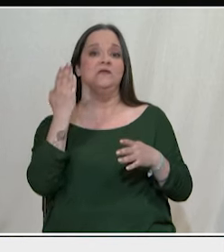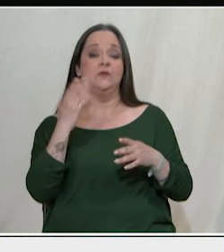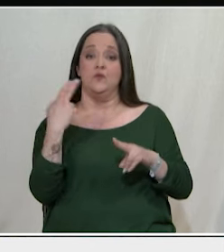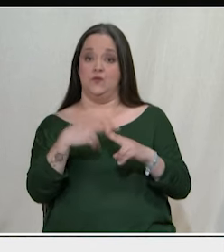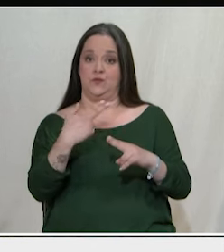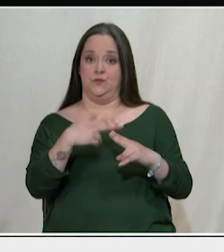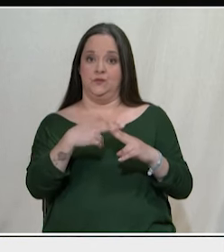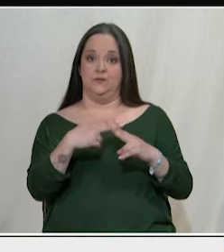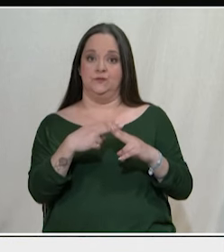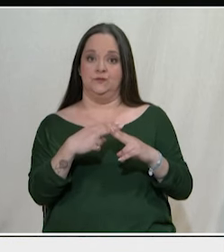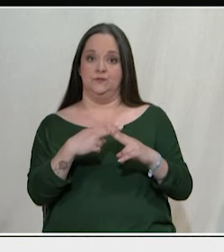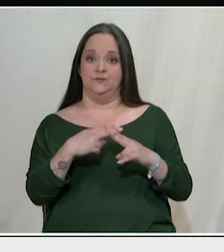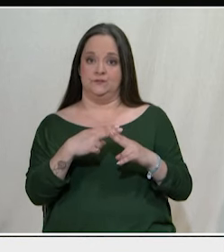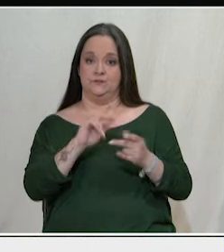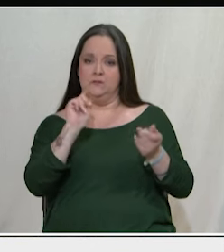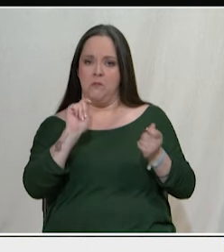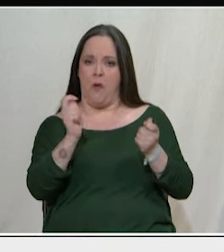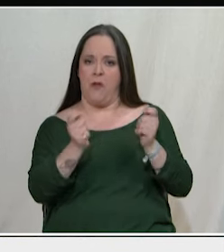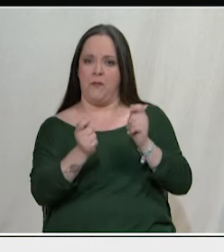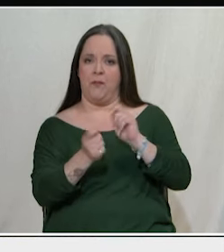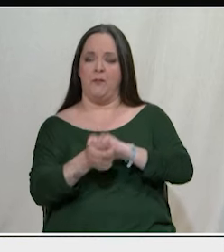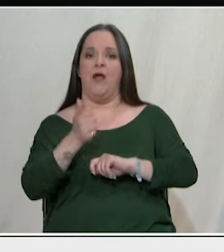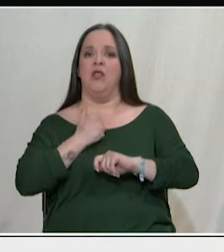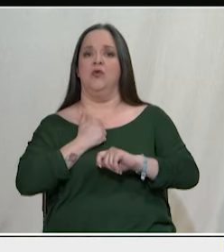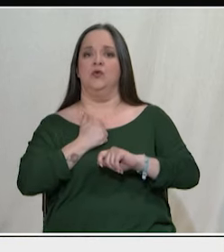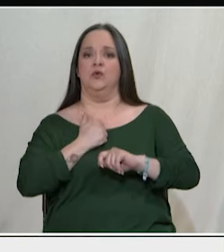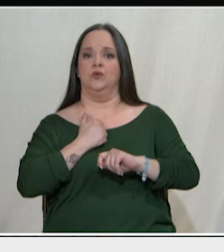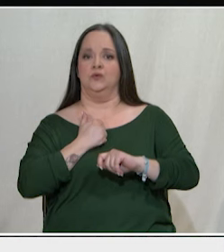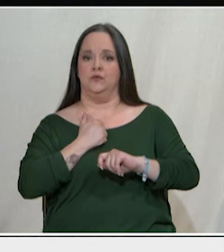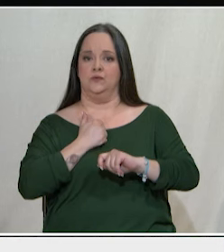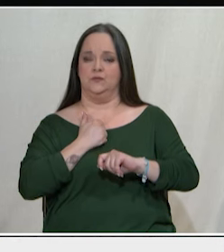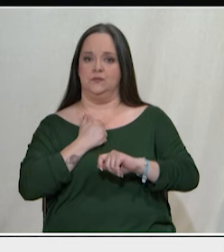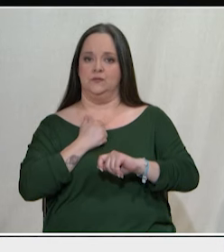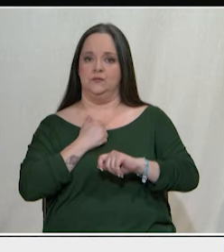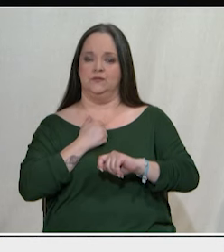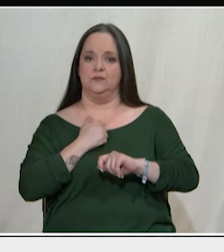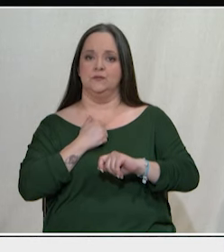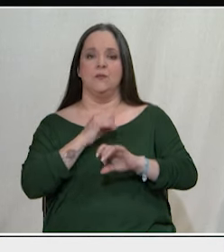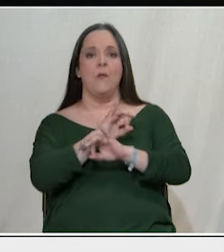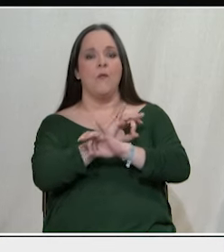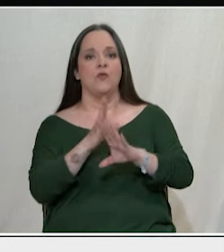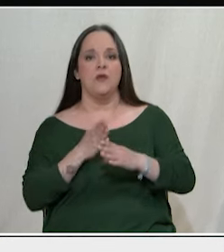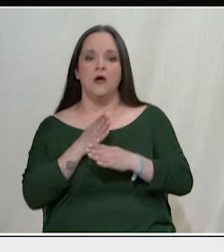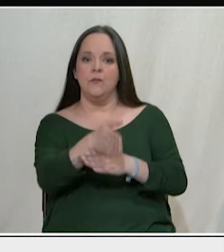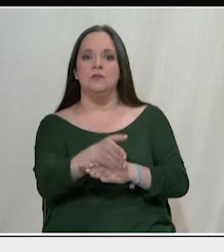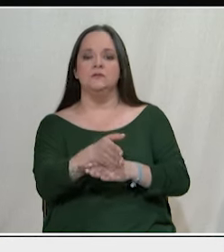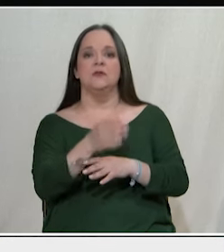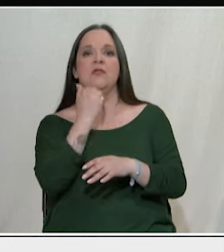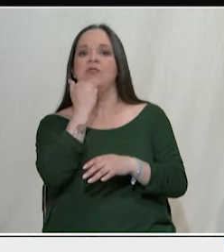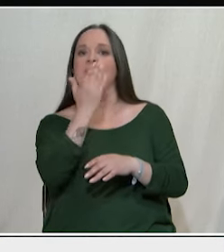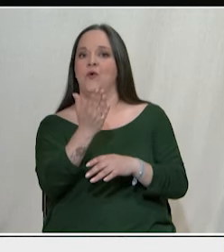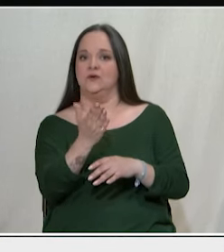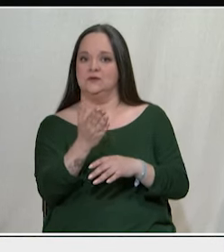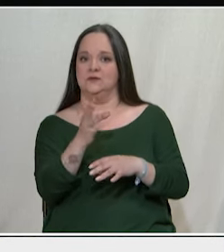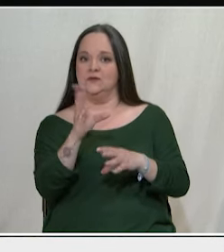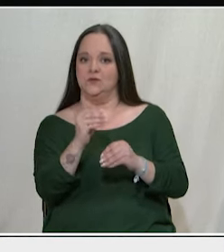σημαντικός, είναι οι ιδιωτικοποιήσεις και αυτό επίσης δεν μπαίνει μέσα στην ατζέντα. Δεν μπορείς πουθενά να παρέμβεις στο κύκλωμα των